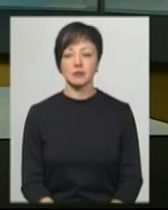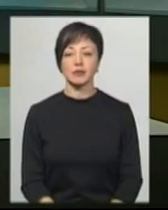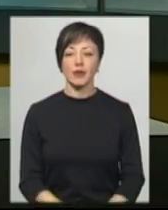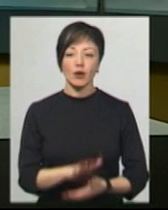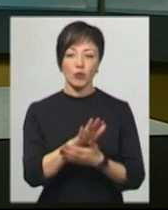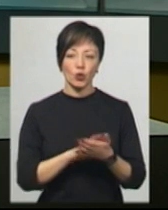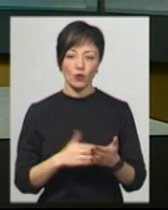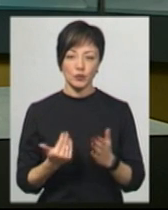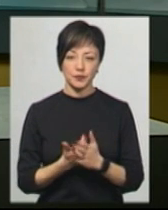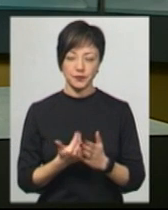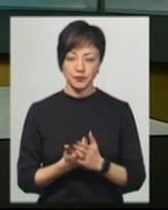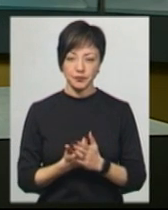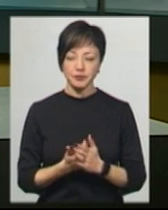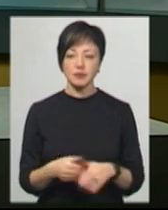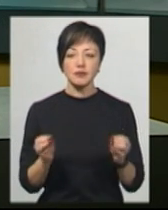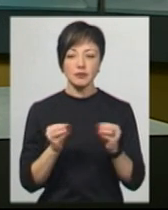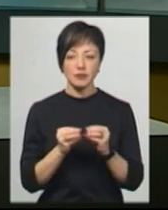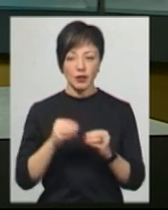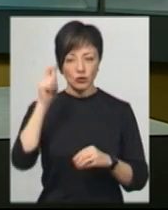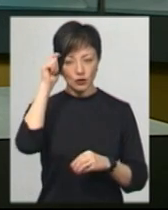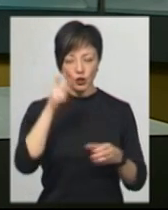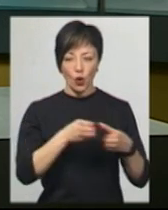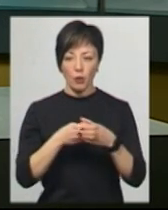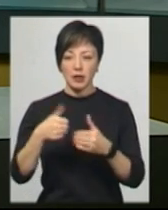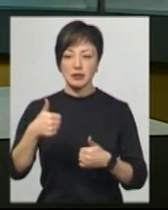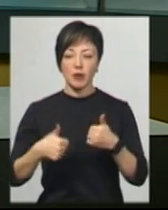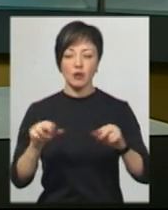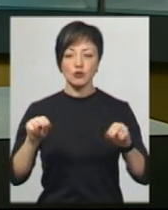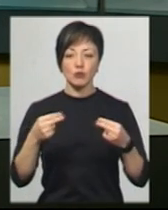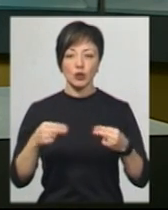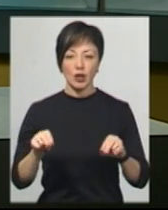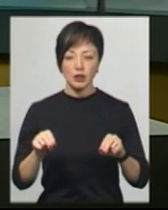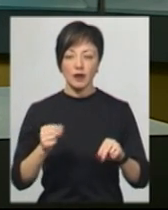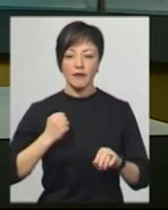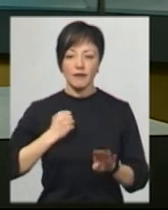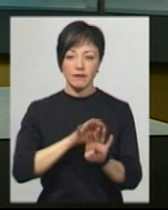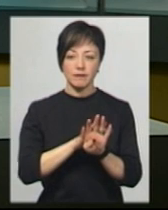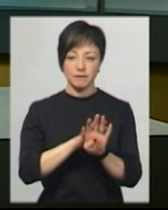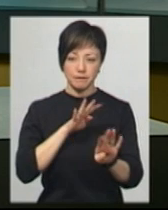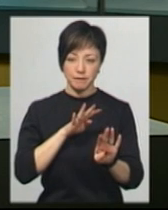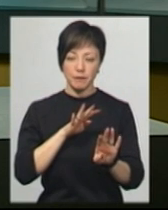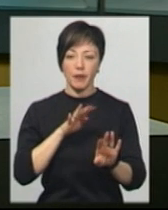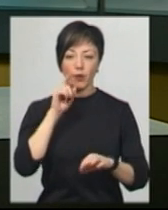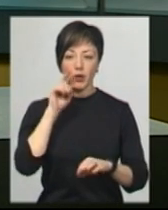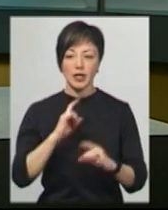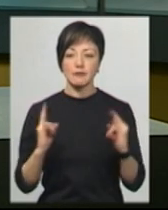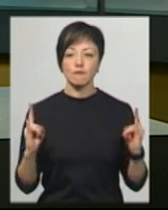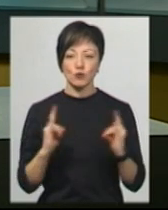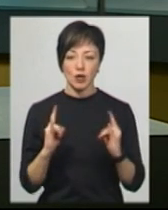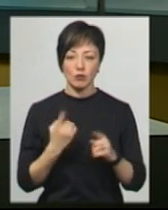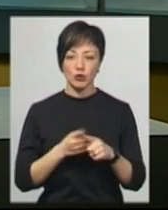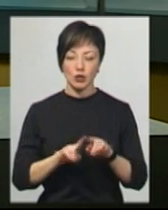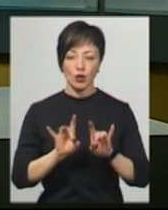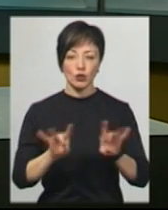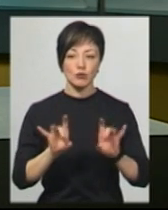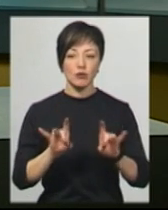Продовжуємо випуск. Десять чоловічих команд змагаються у чемпіонаті сухопутних військ Збройних сил України з футзалу. Про це